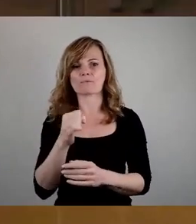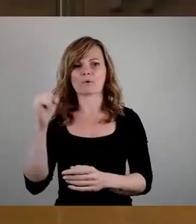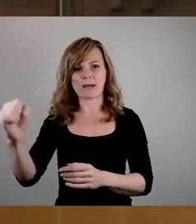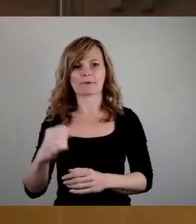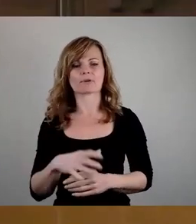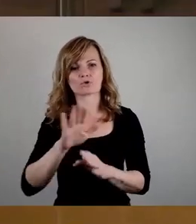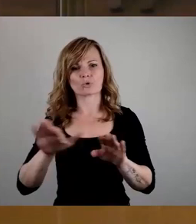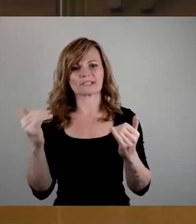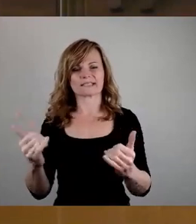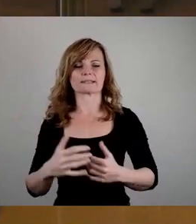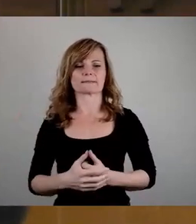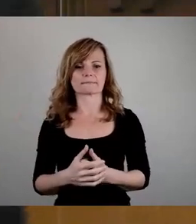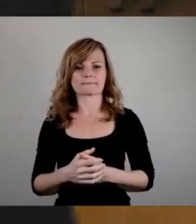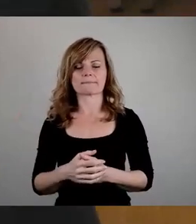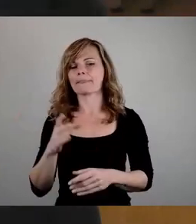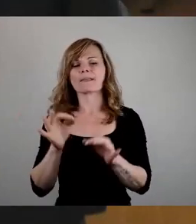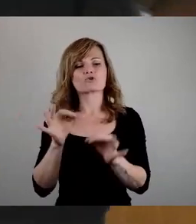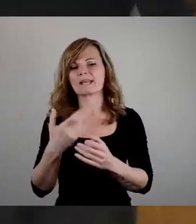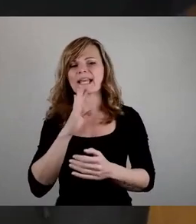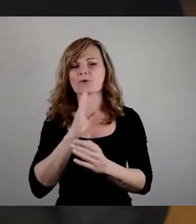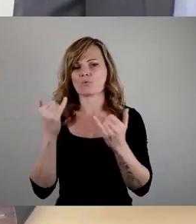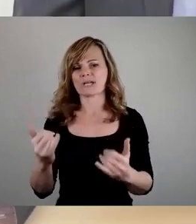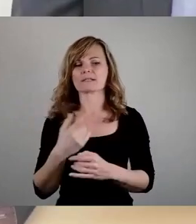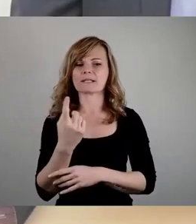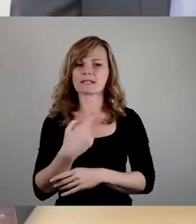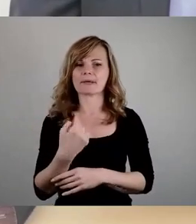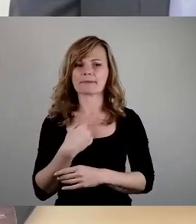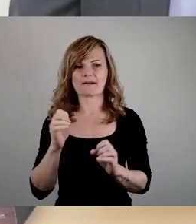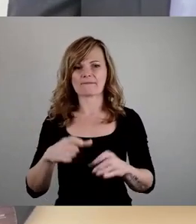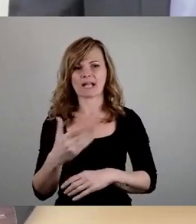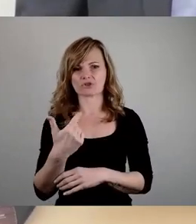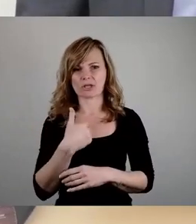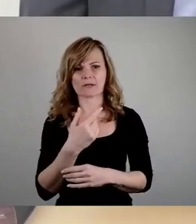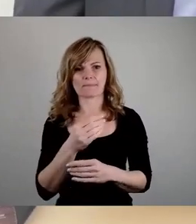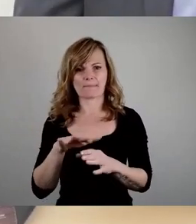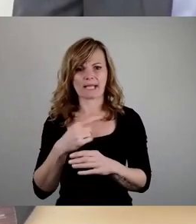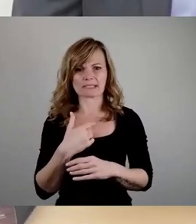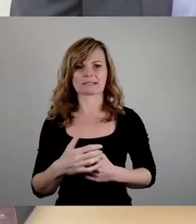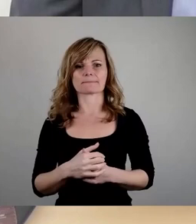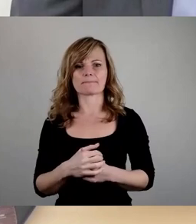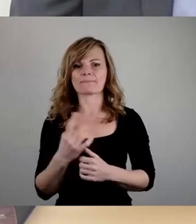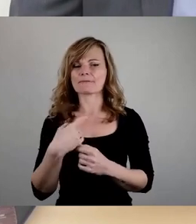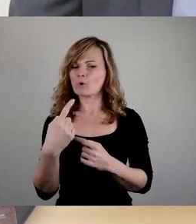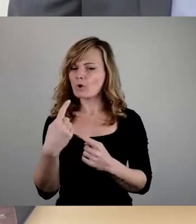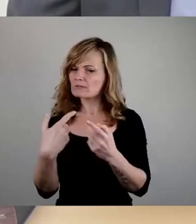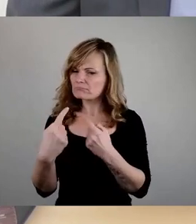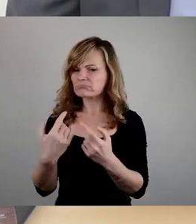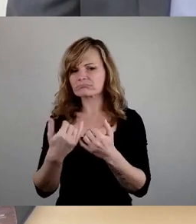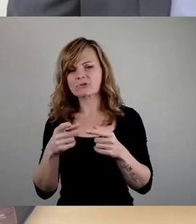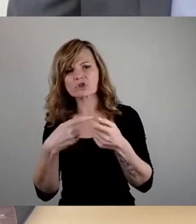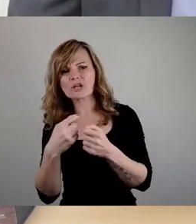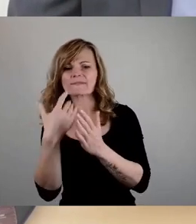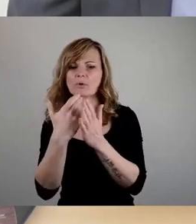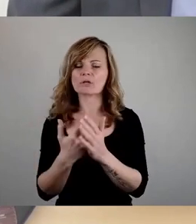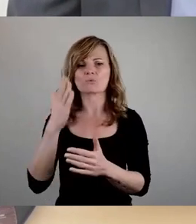das ist Schluss jetzt. Weil ich so spiele, reichen, sind bei mir völlig an der falschen Platz. Und wir können uns gerne über Geschäftsordnung und